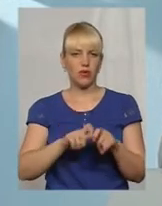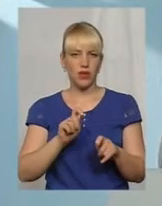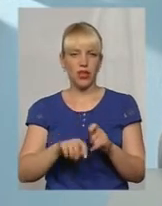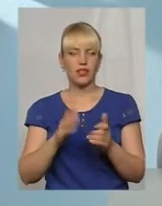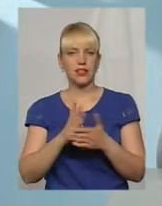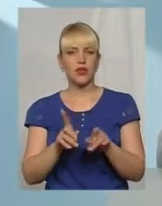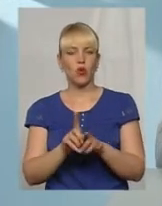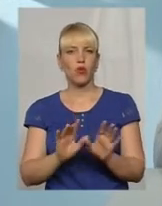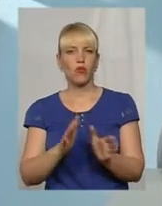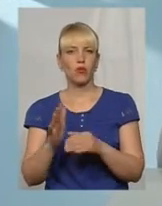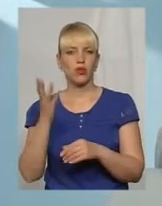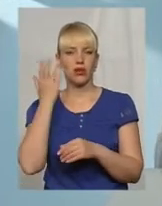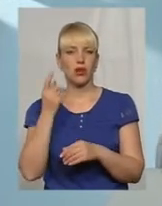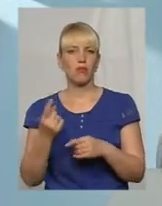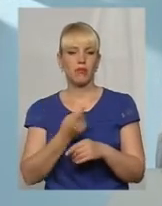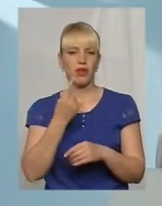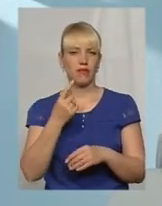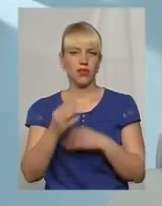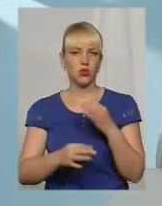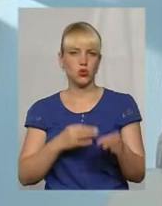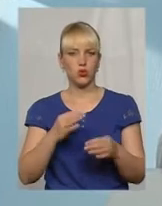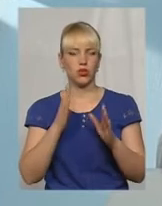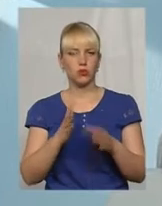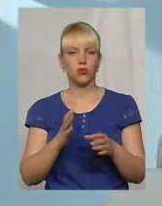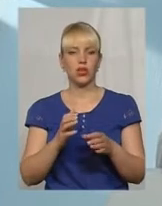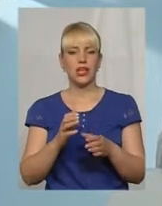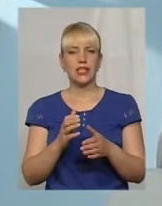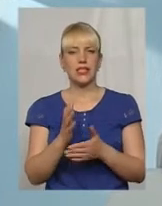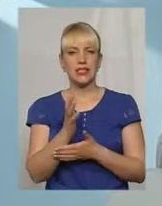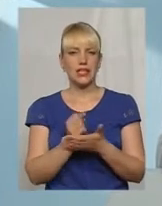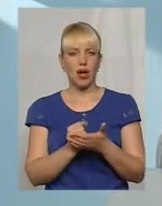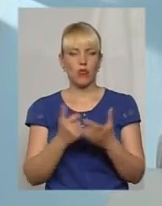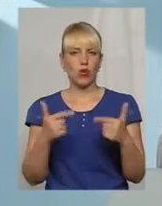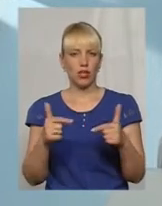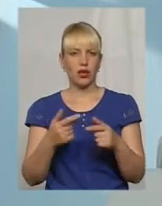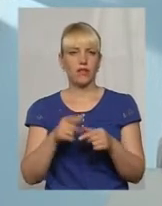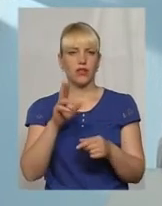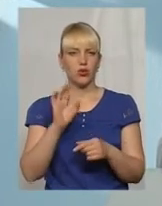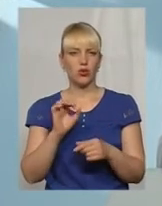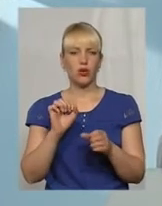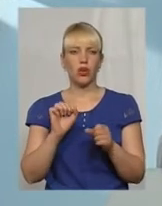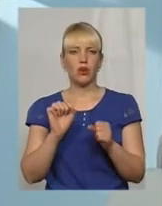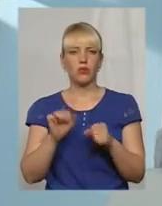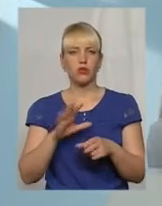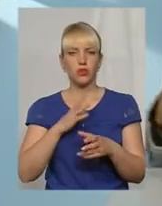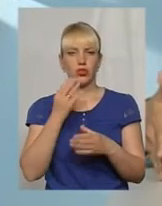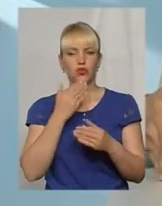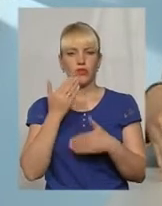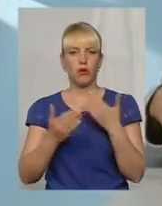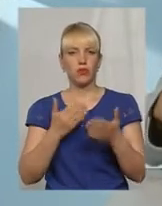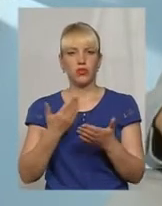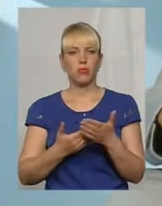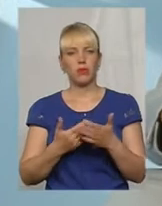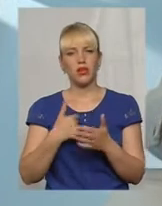такий, коли перші сутки, коли буде, можливо, забронувано, він не виключає последующих, йому задуть нескільки вопросів, він говорить, я,